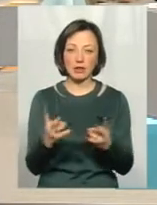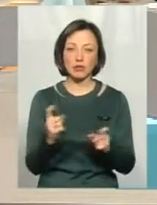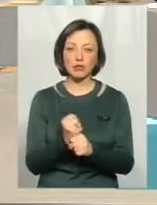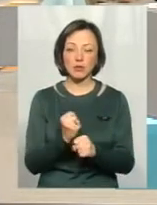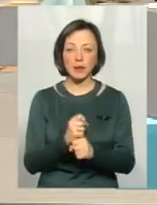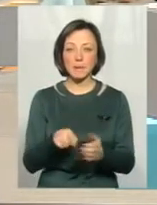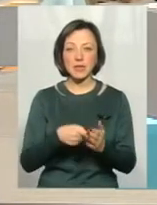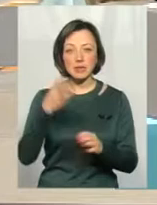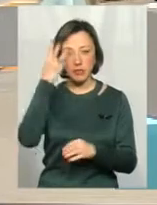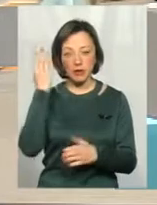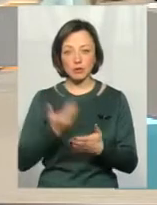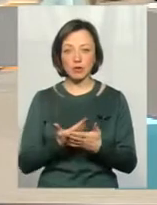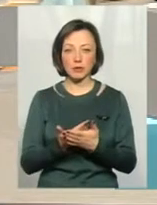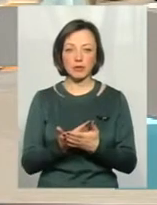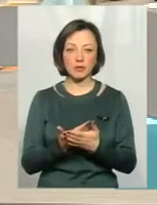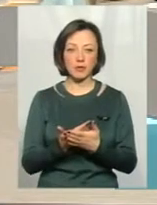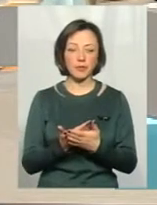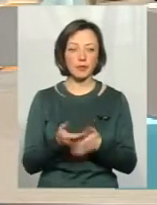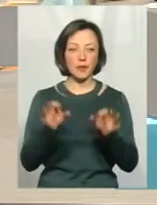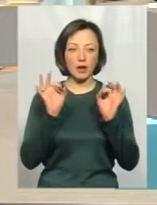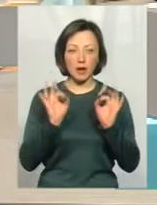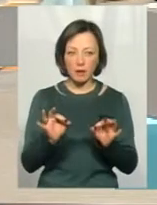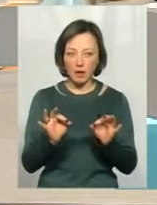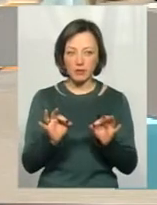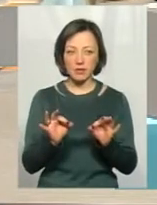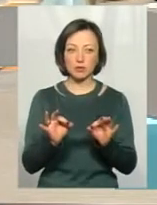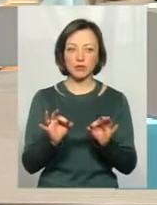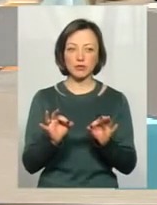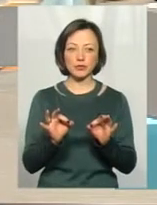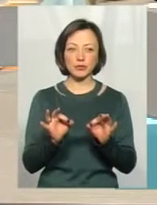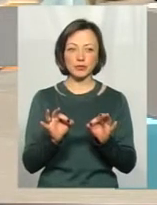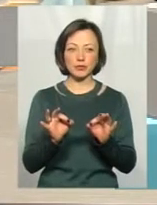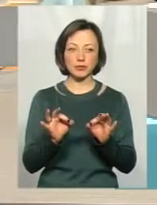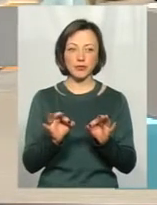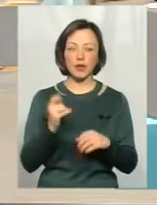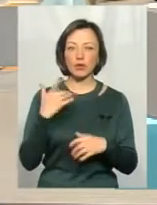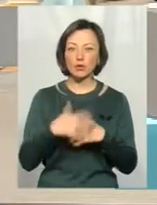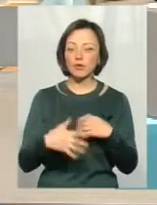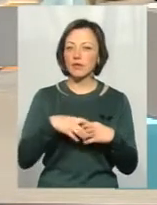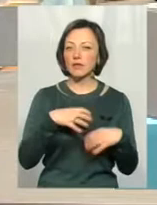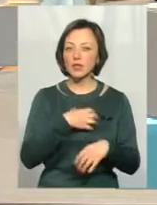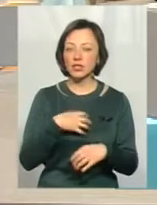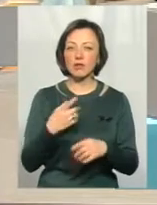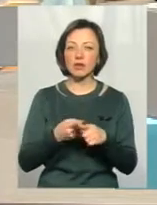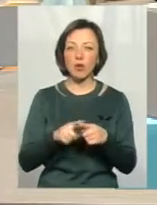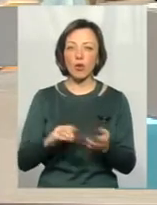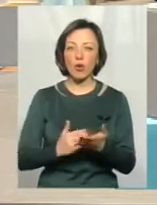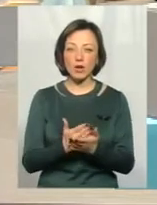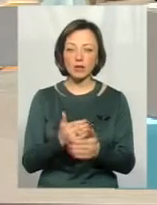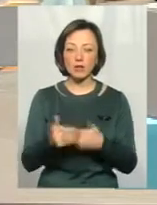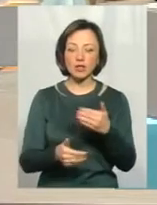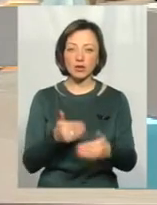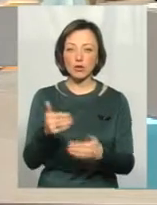Скажімо, в місті Хмельницькому дуже правильна побудована політика. Тобто важливо розуміти, що політика – це якби послідовність